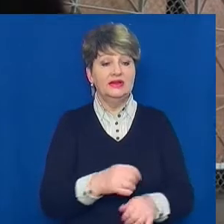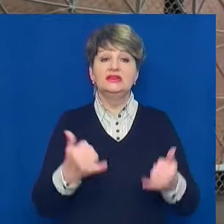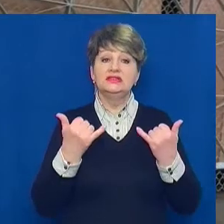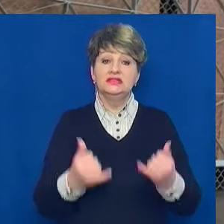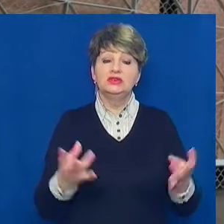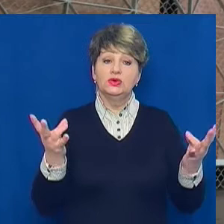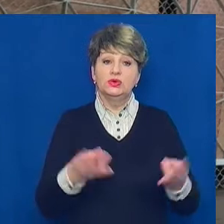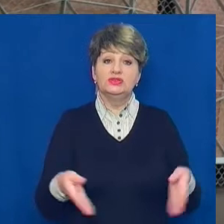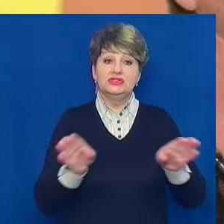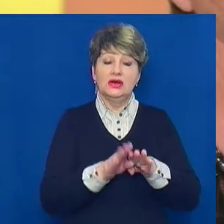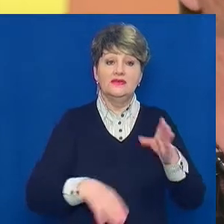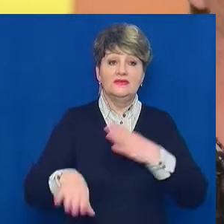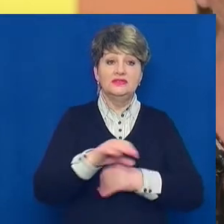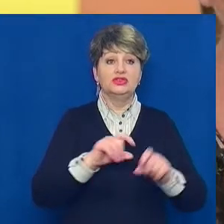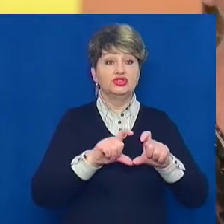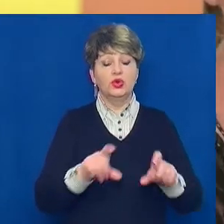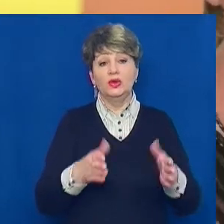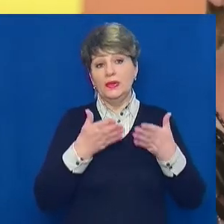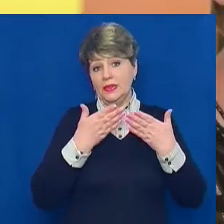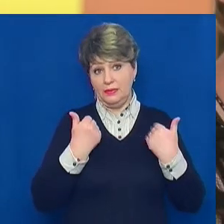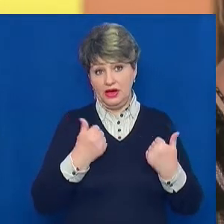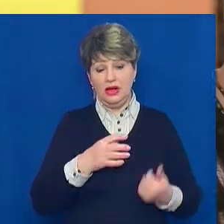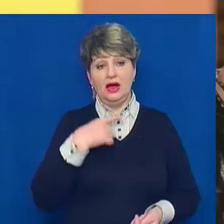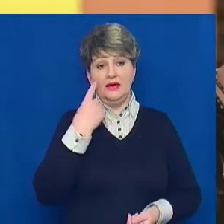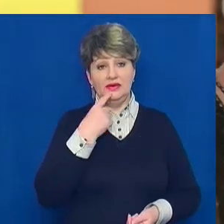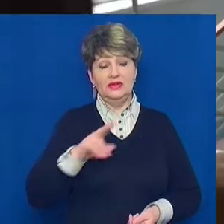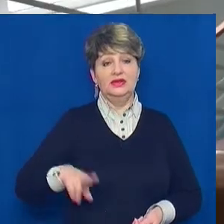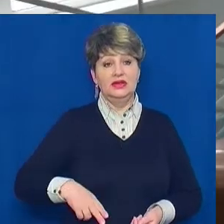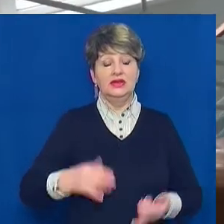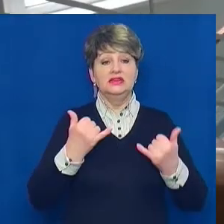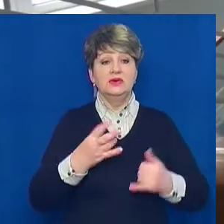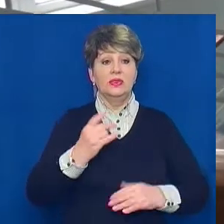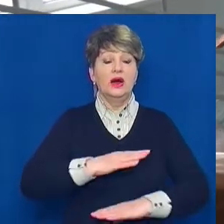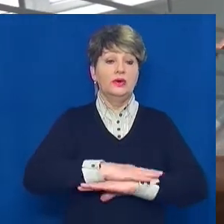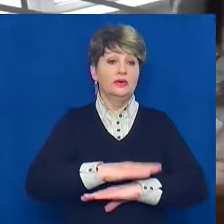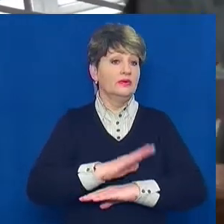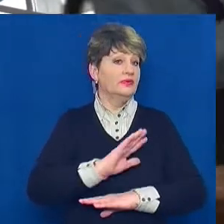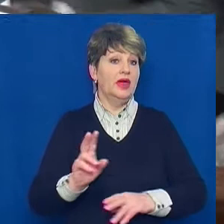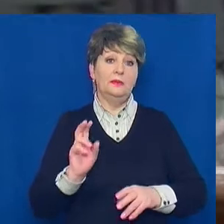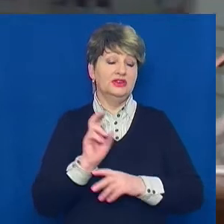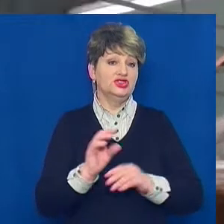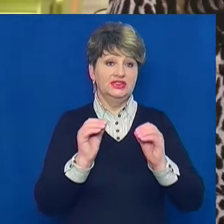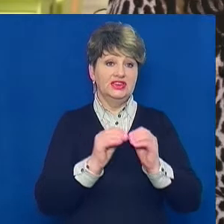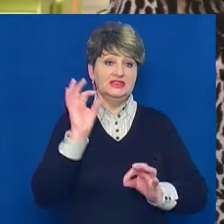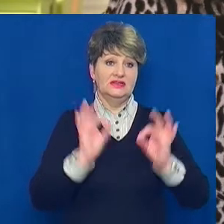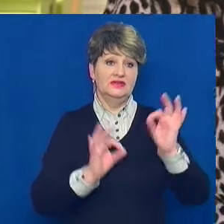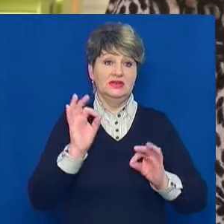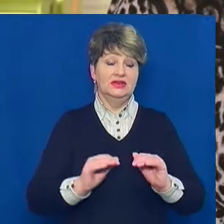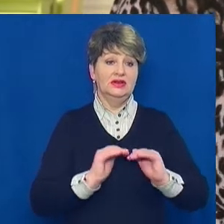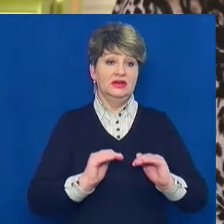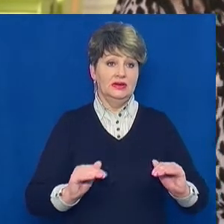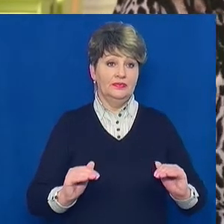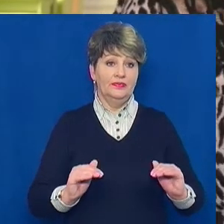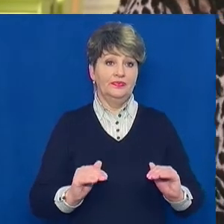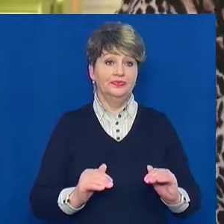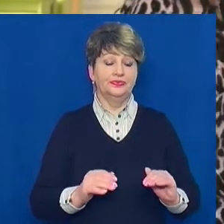закривати всю школу на карантин немає, розповідає директорка. Сьогодні на уроки не прийшли майже 10% школярів. Тенденція до